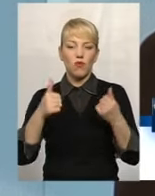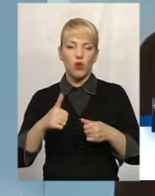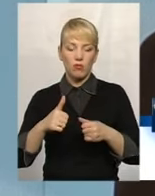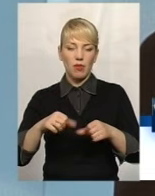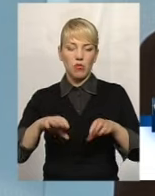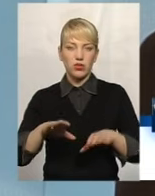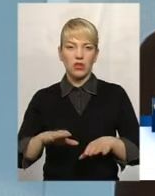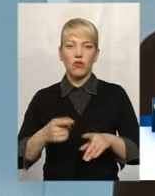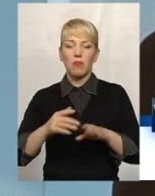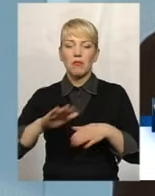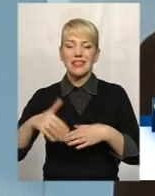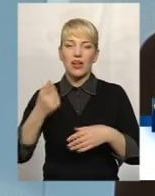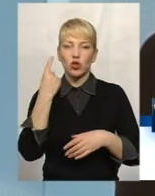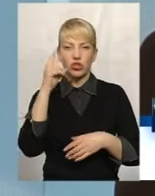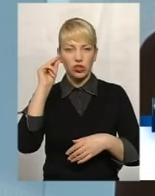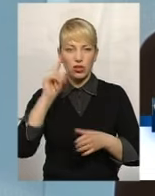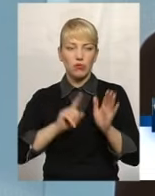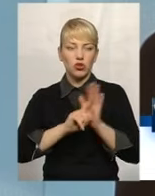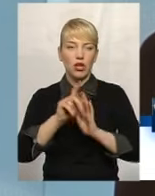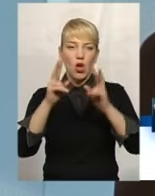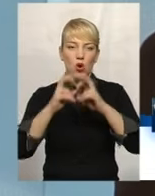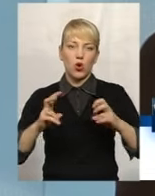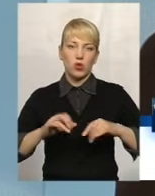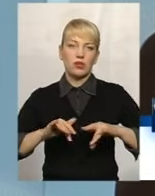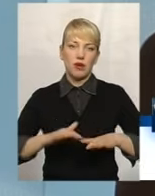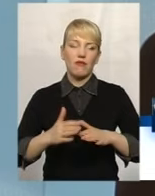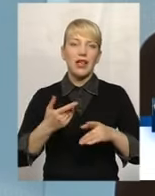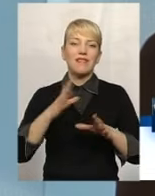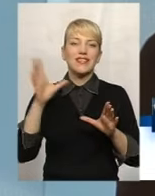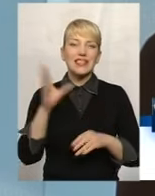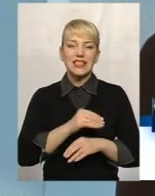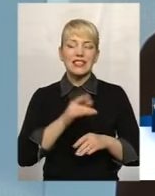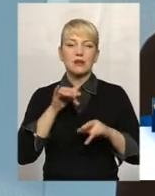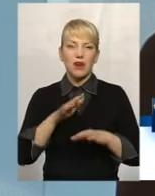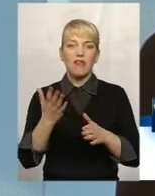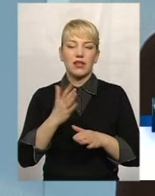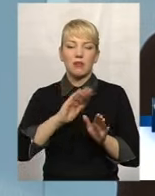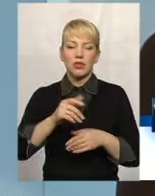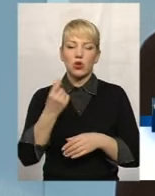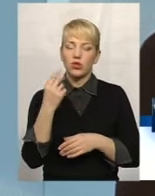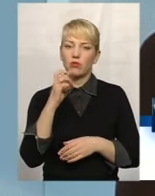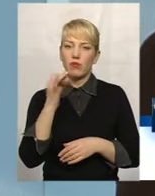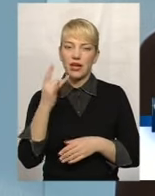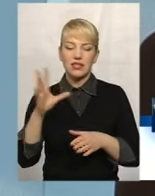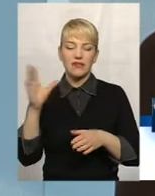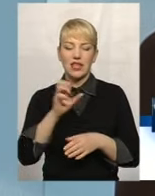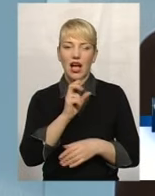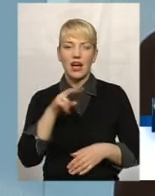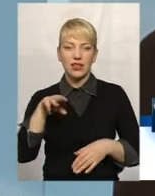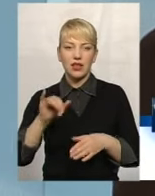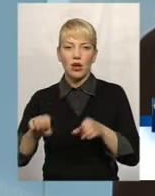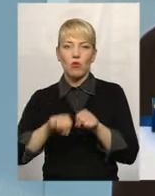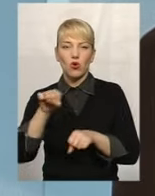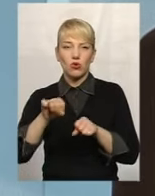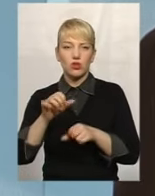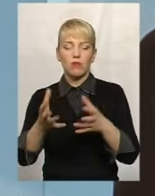почалося розгляд справ. Всі справи, які після 11 березня, вже всі акти, в яких зафіксовані порушення, вони беруться